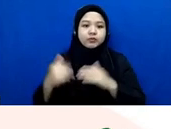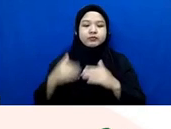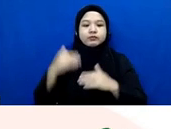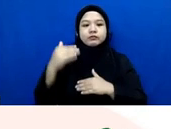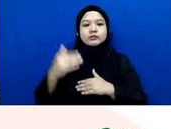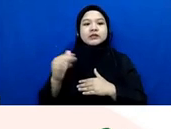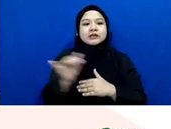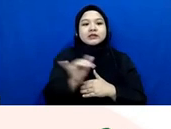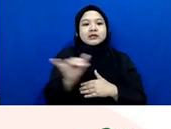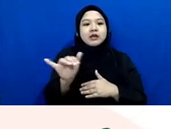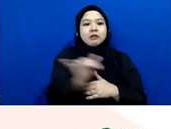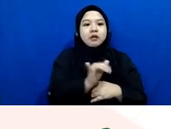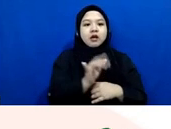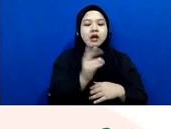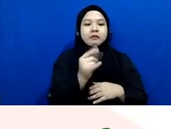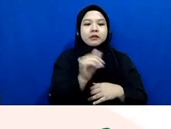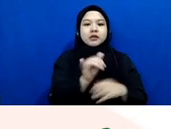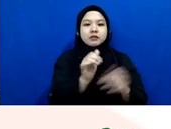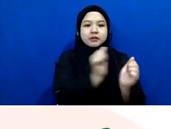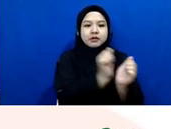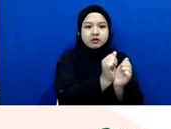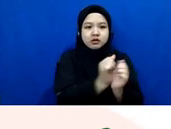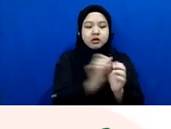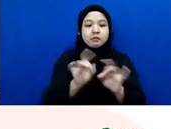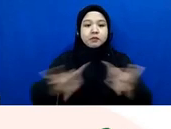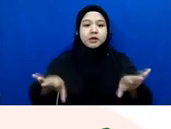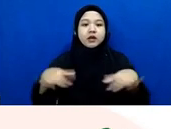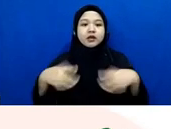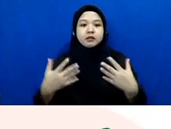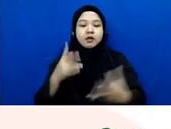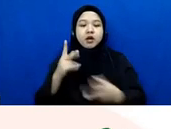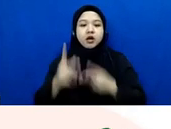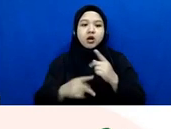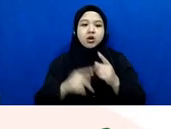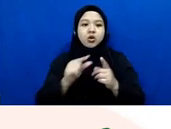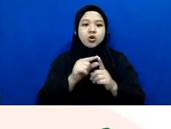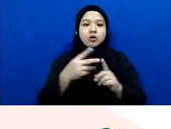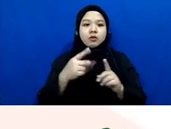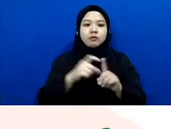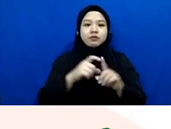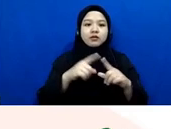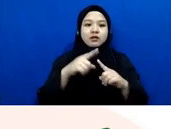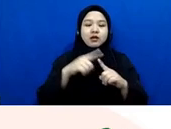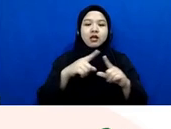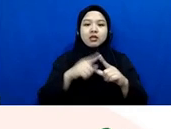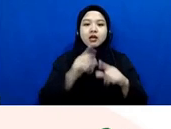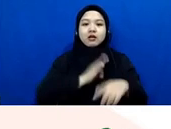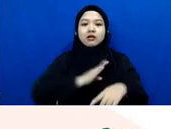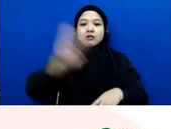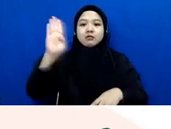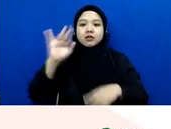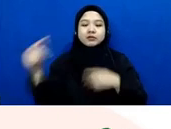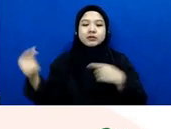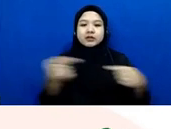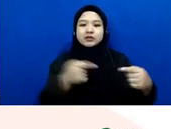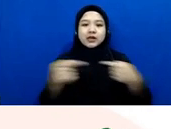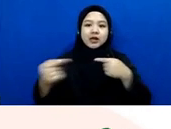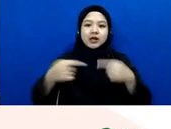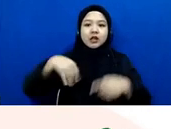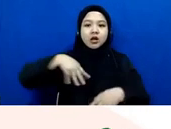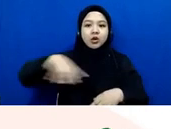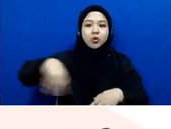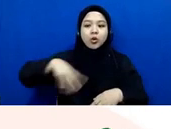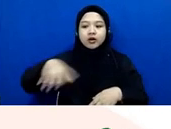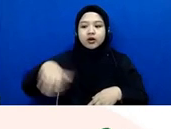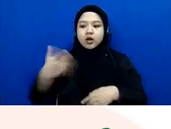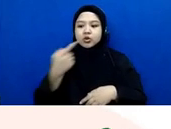bedanya adalah untuk perkara perdata agama jadi sengketa keluarga atau sengketa